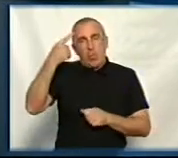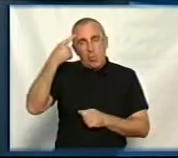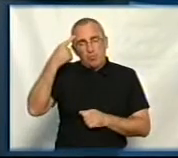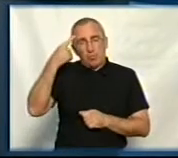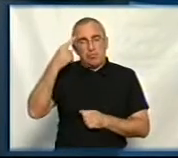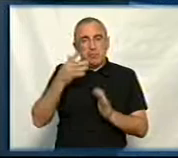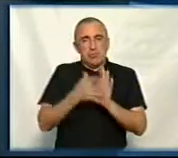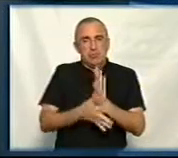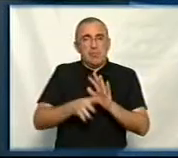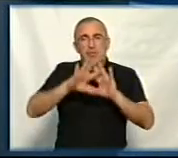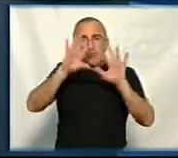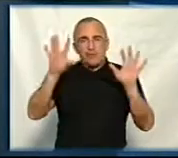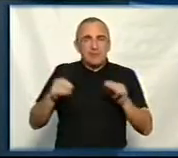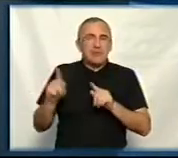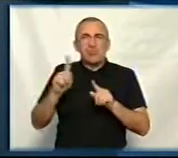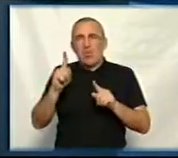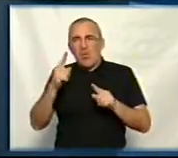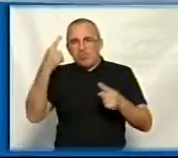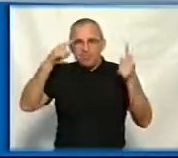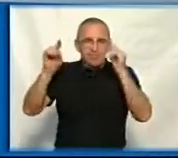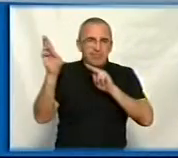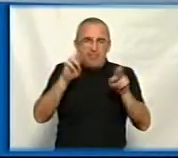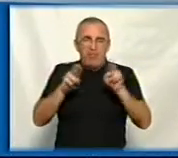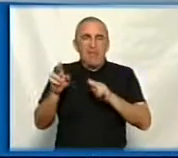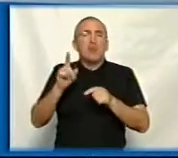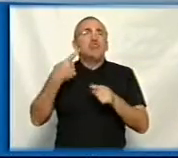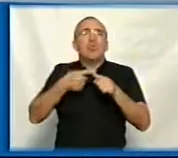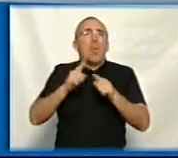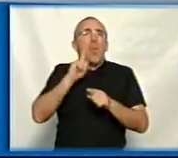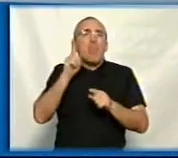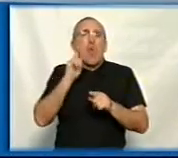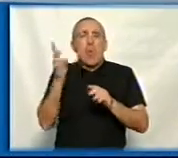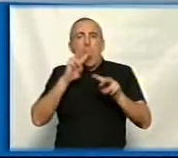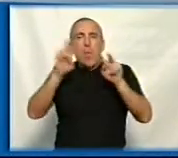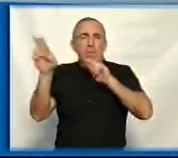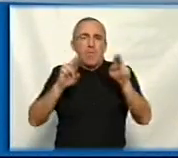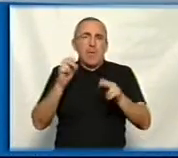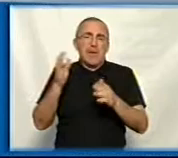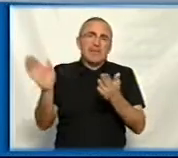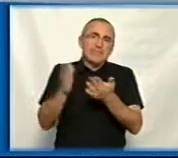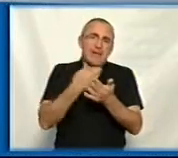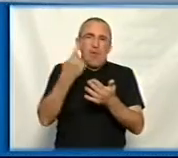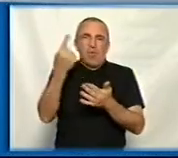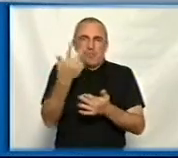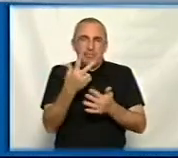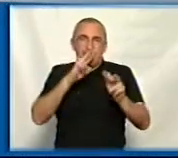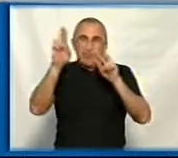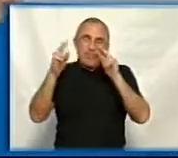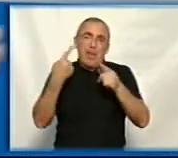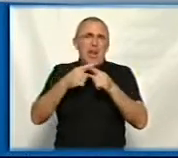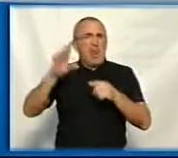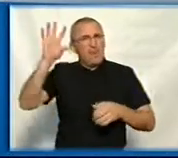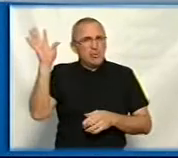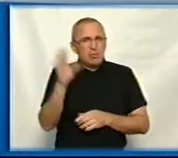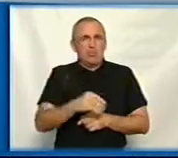того, щоб зняти всі інсинуації навколо, що таке омолоджувальна обрізка, чи зняли ви третину гілки від тяли, чи одразу